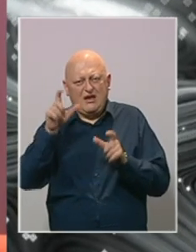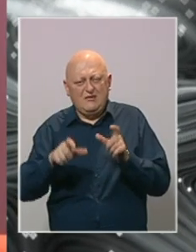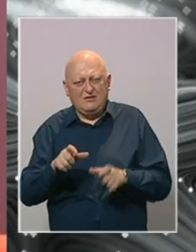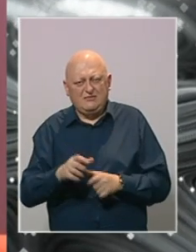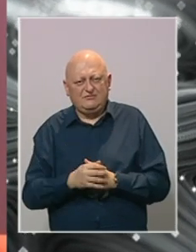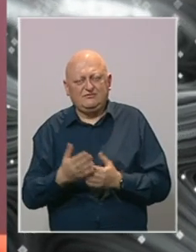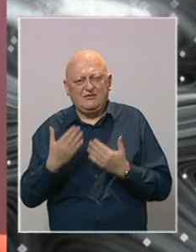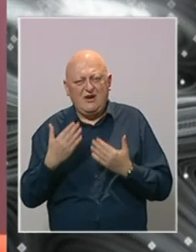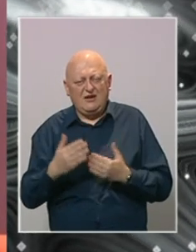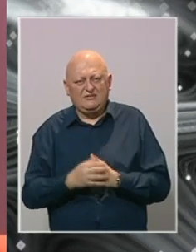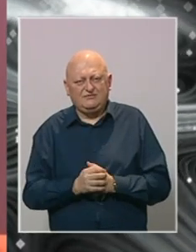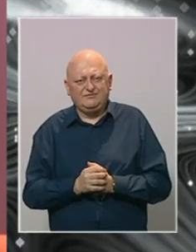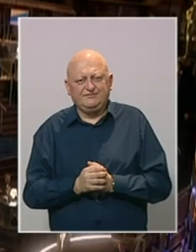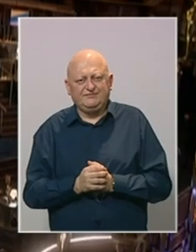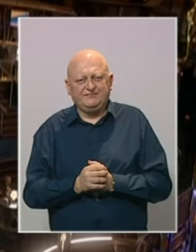Hvala vam.